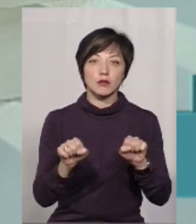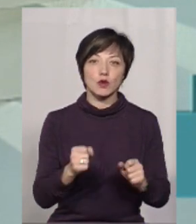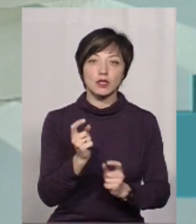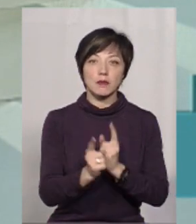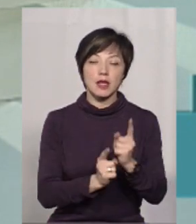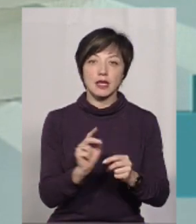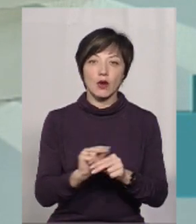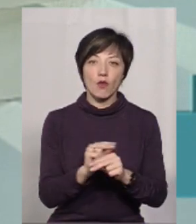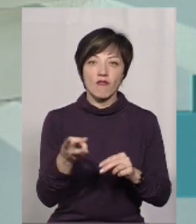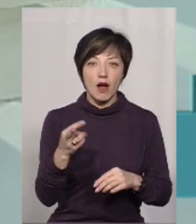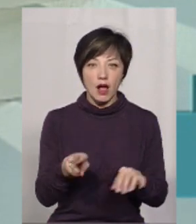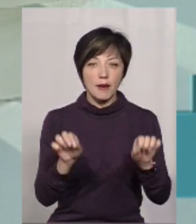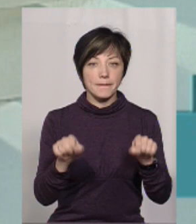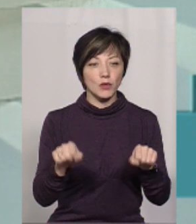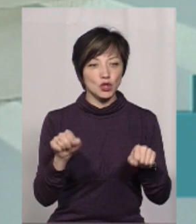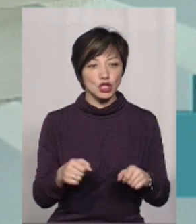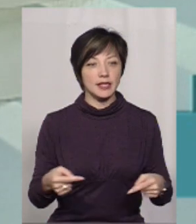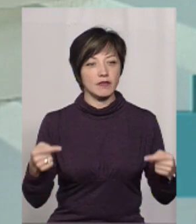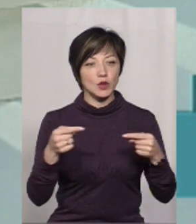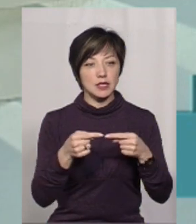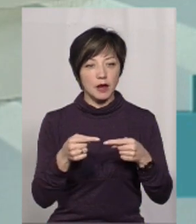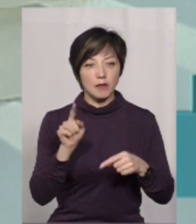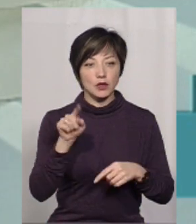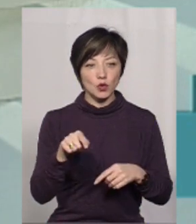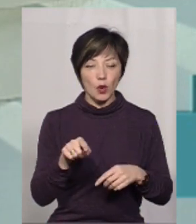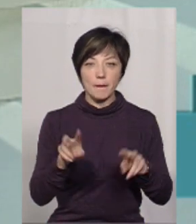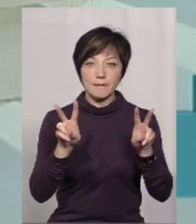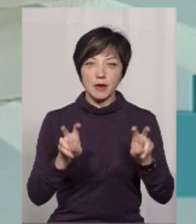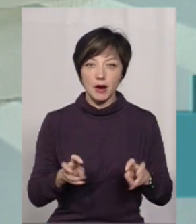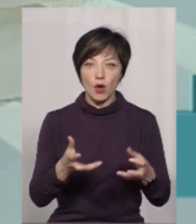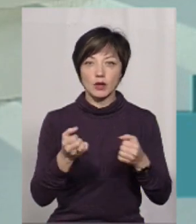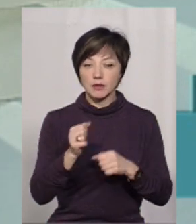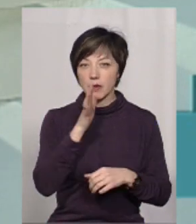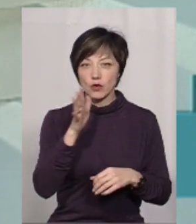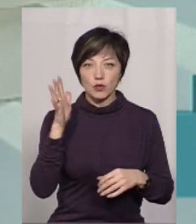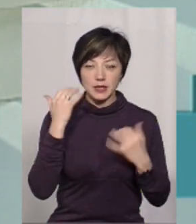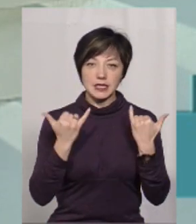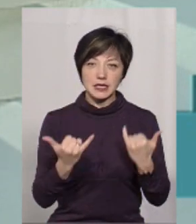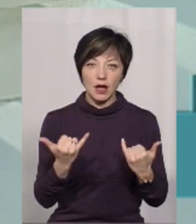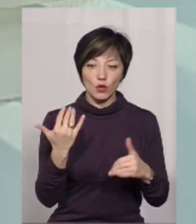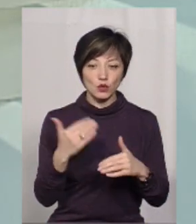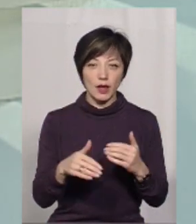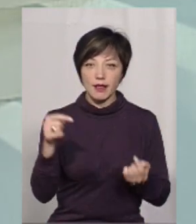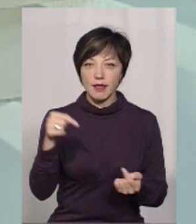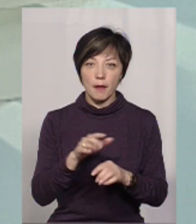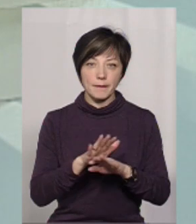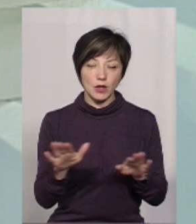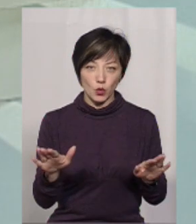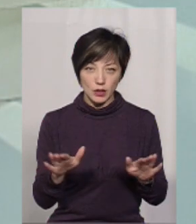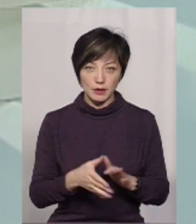мінятися лікування. І, можливо, саме той препарат, який отримував 5 років тому, зараз він вже йому не підходить.